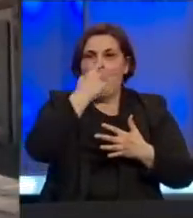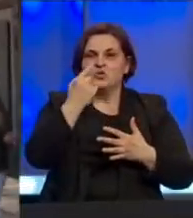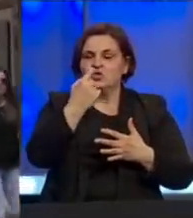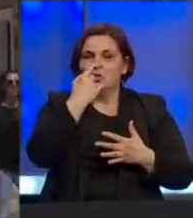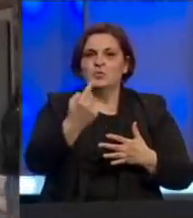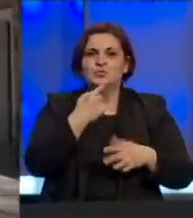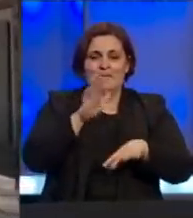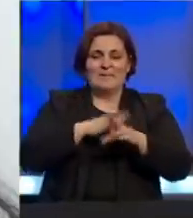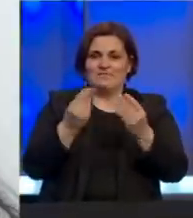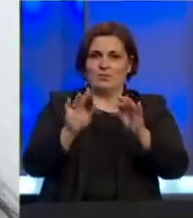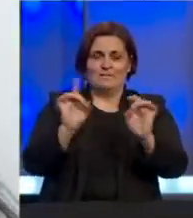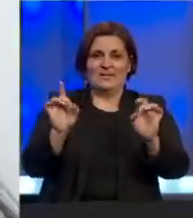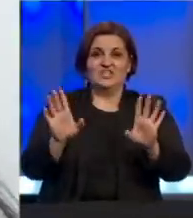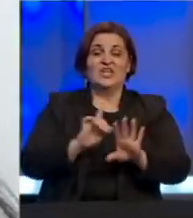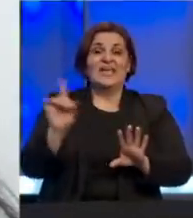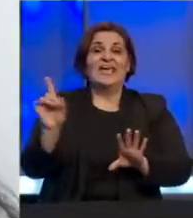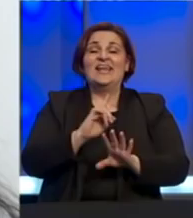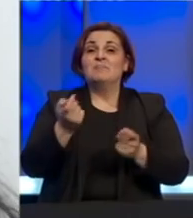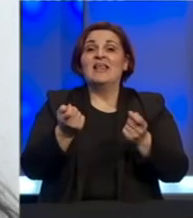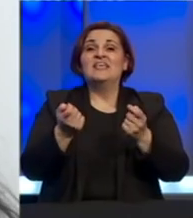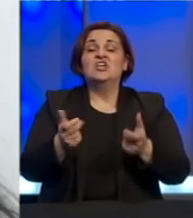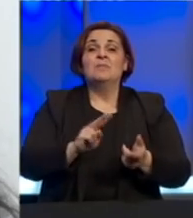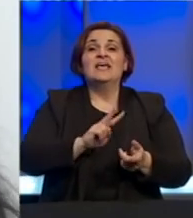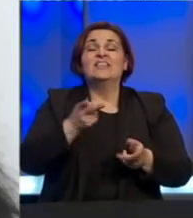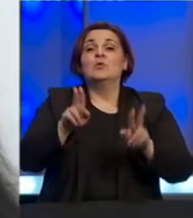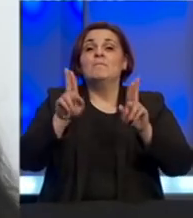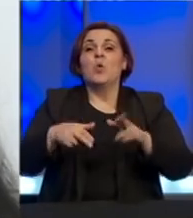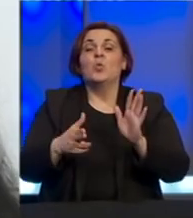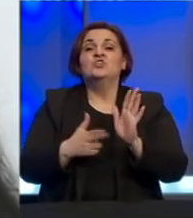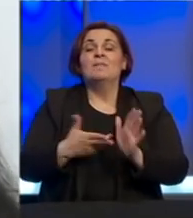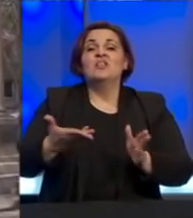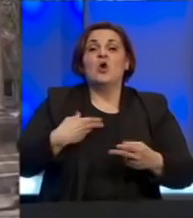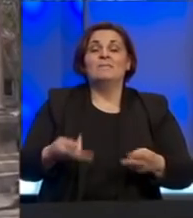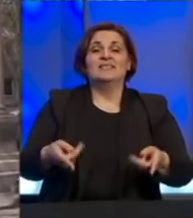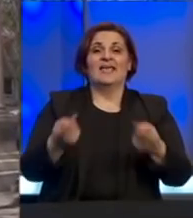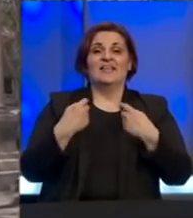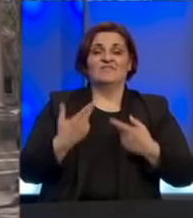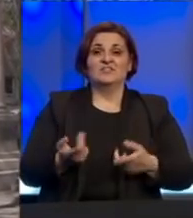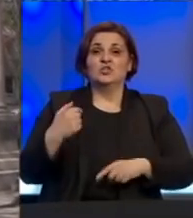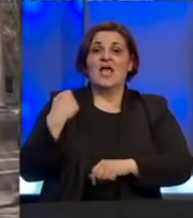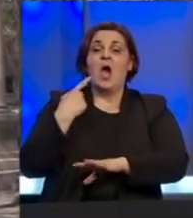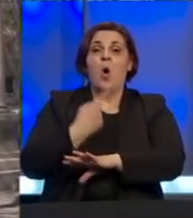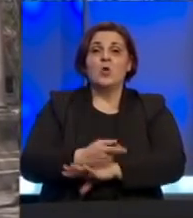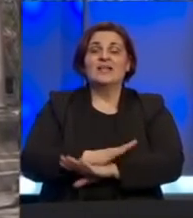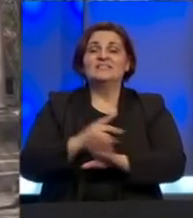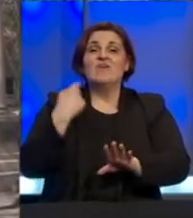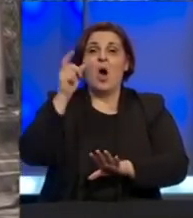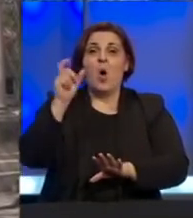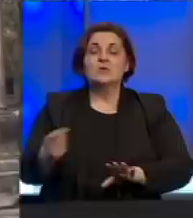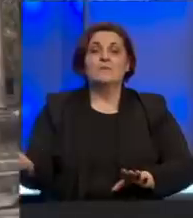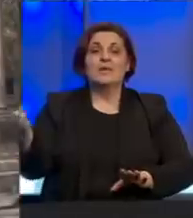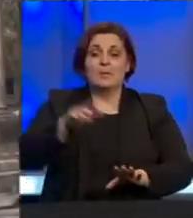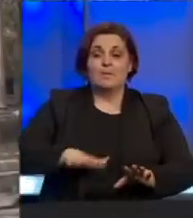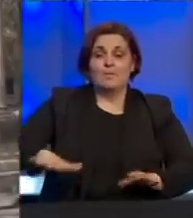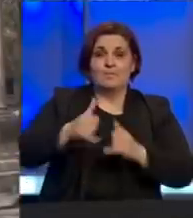nos, prljavim rukama i nećete imati šansu i na drugi mogući način da dobijete infekciju. Donesena je odluka da se sva lica koja dolaze